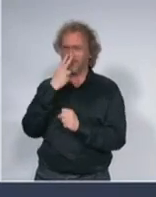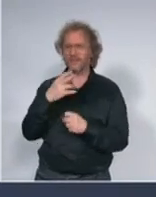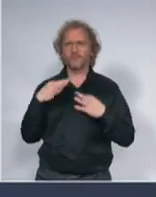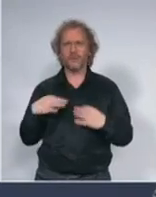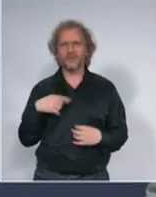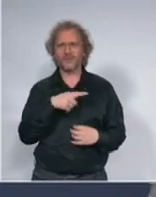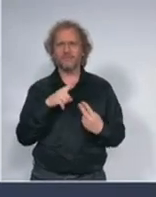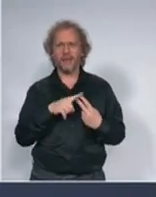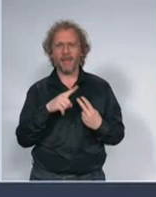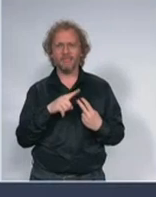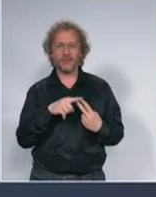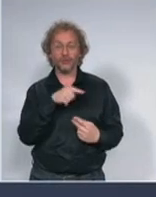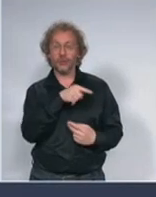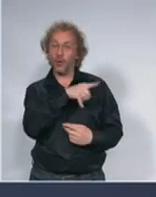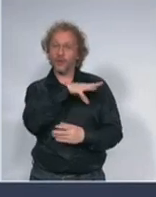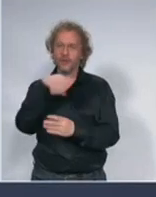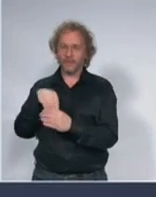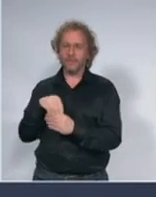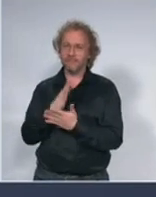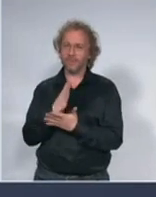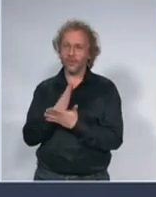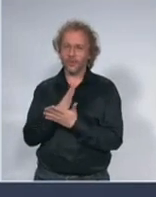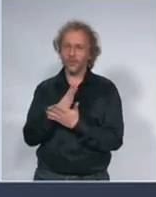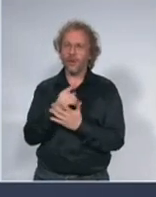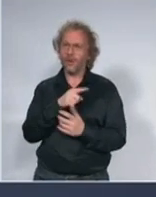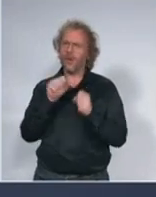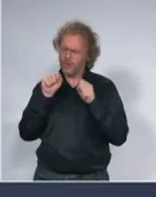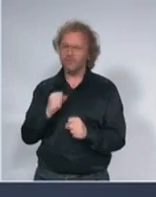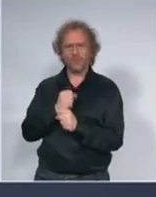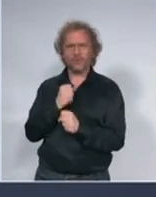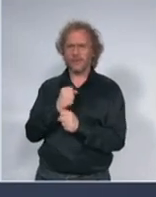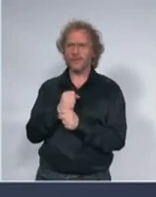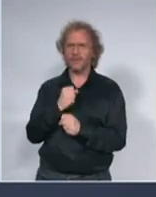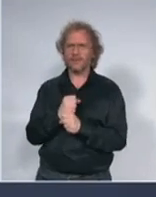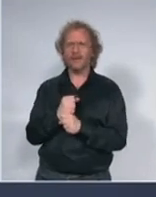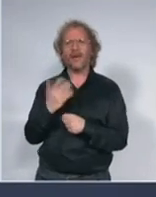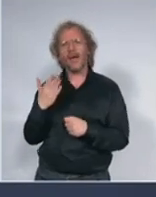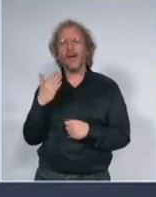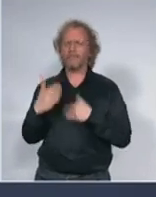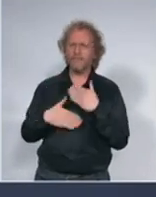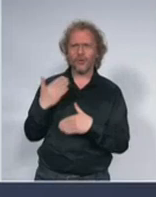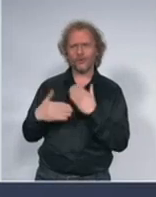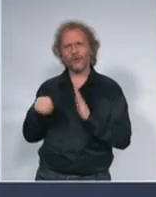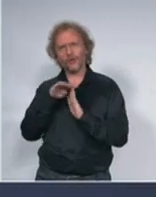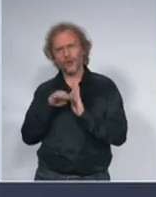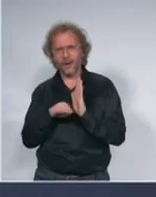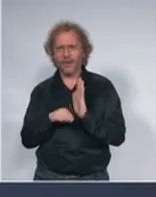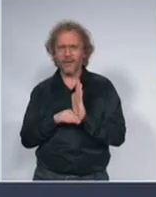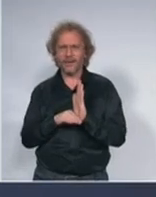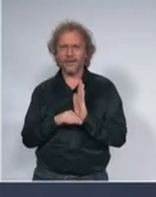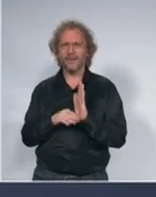jedan od tih ljudi koji je zaista ozbiljno radio na tome na svim protokolima da kako nam se pune